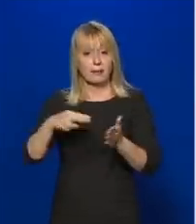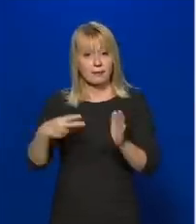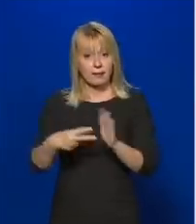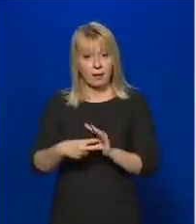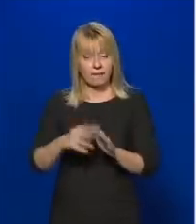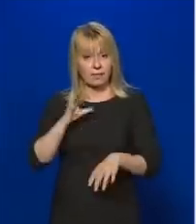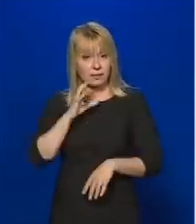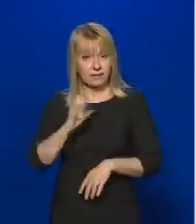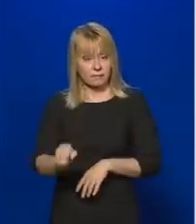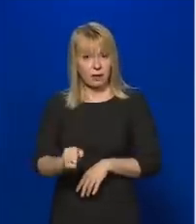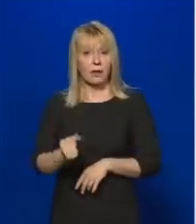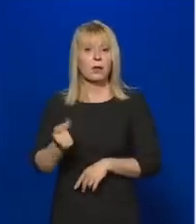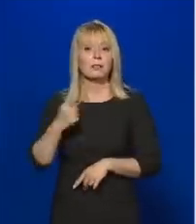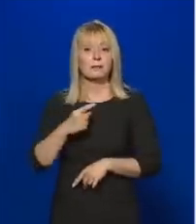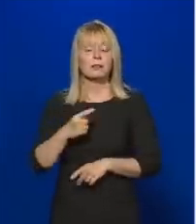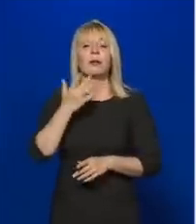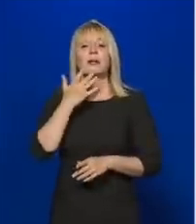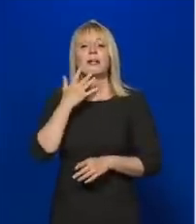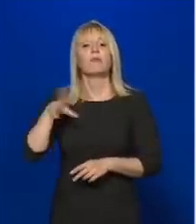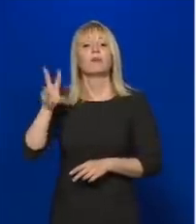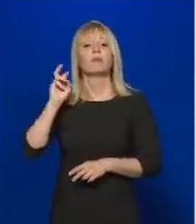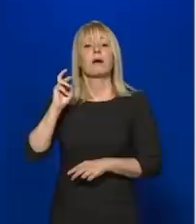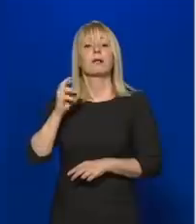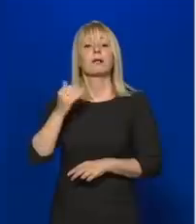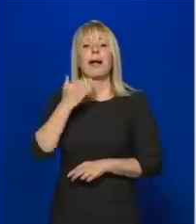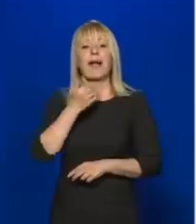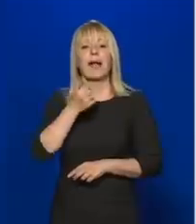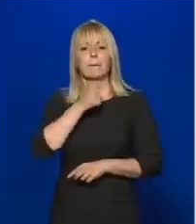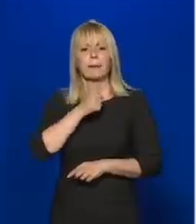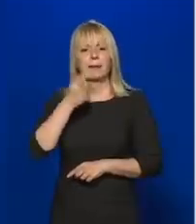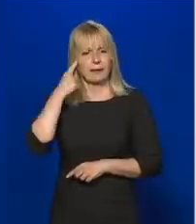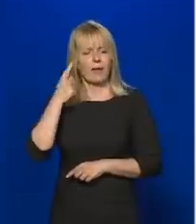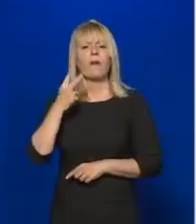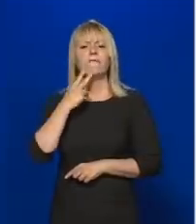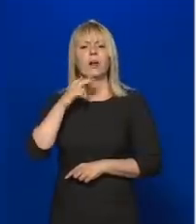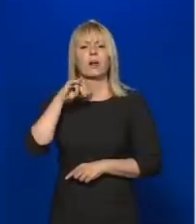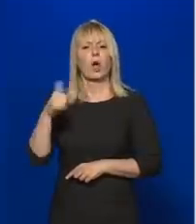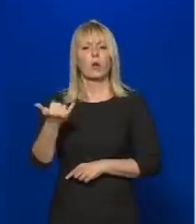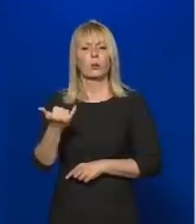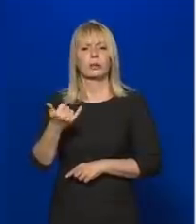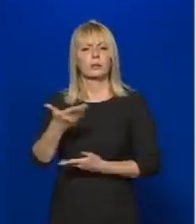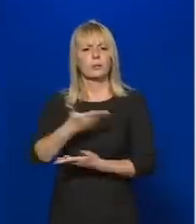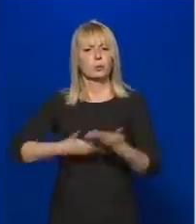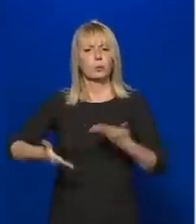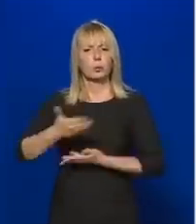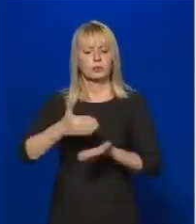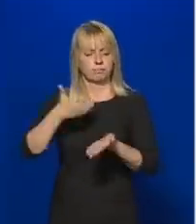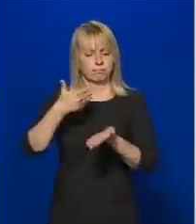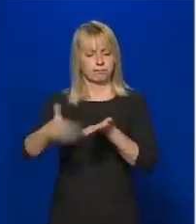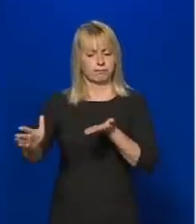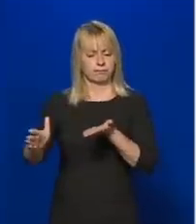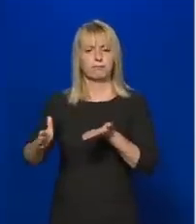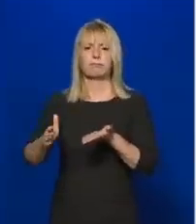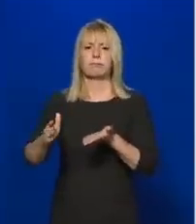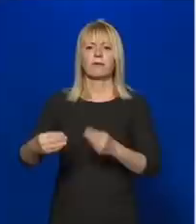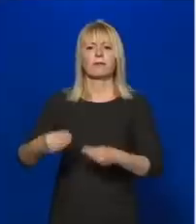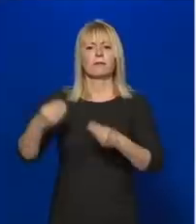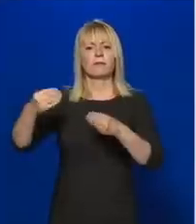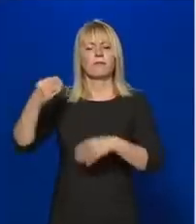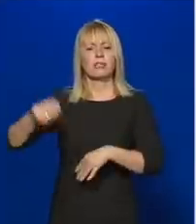amiért nem hallgatta meg az LP plenári sülése Varga Judit igazságügyi minisztert a magyar veszélyhelyzeti törvényről szóló vitában.